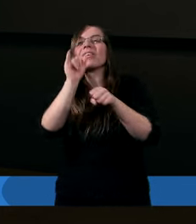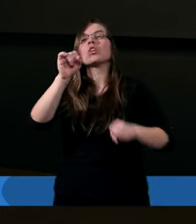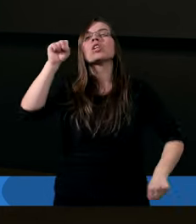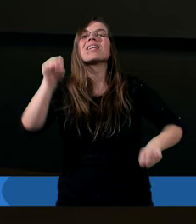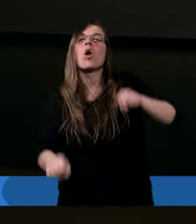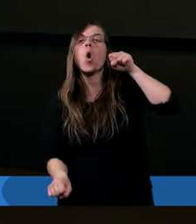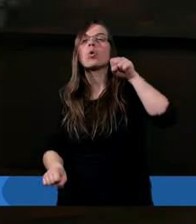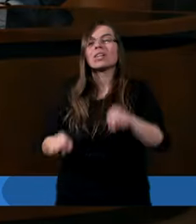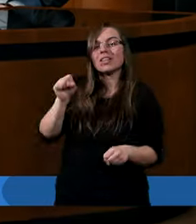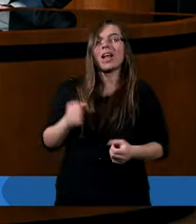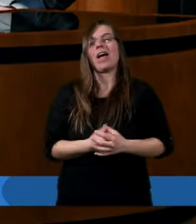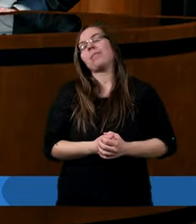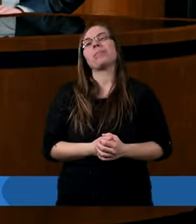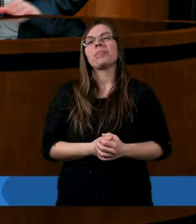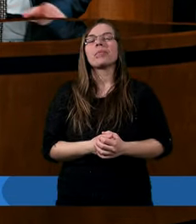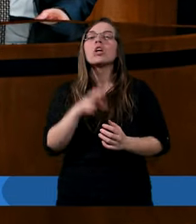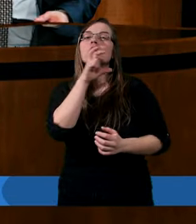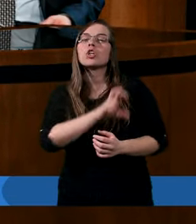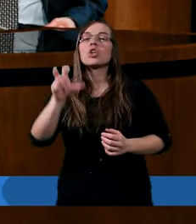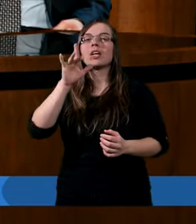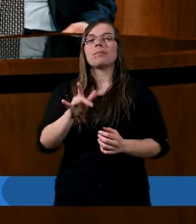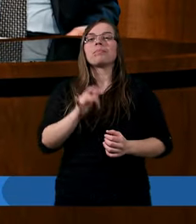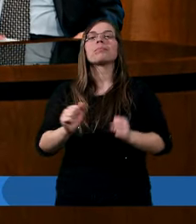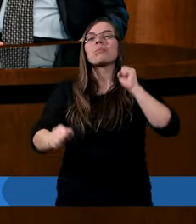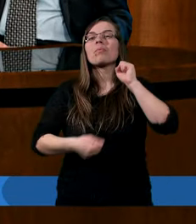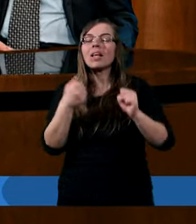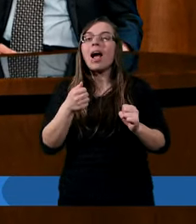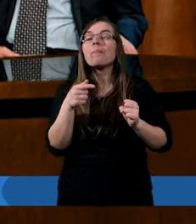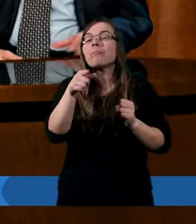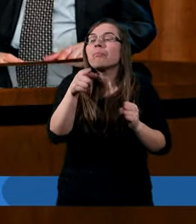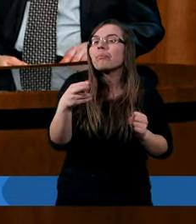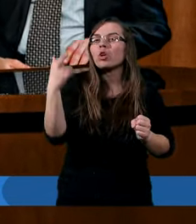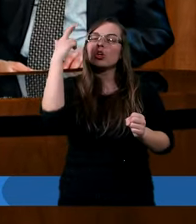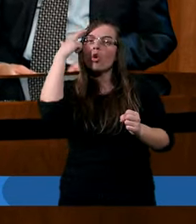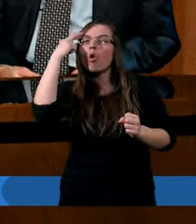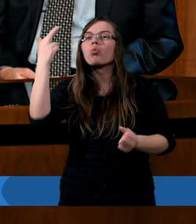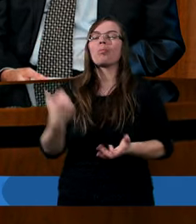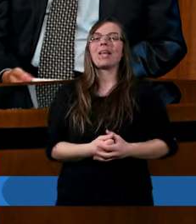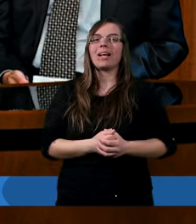sądzie. Czy aby zrozumieć